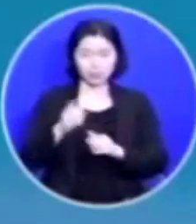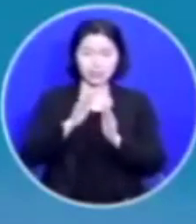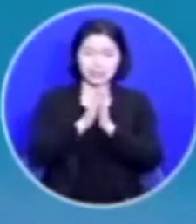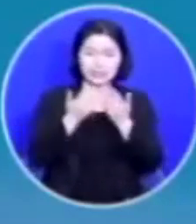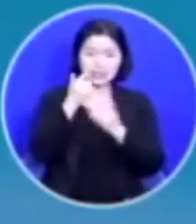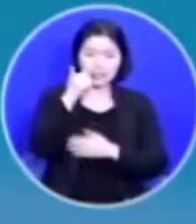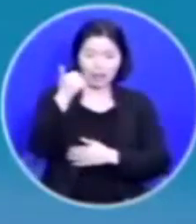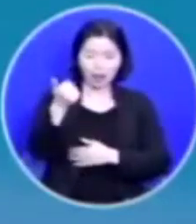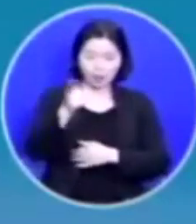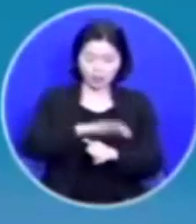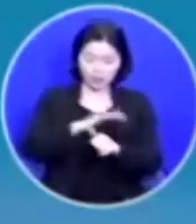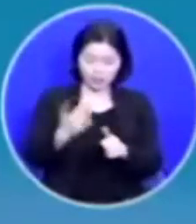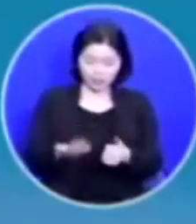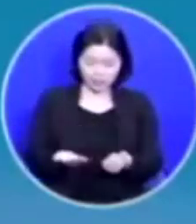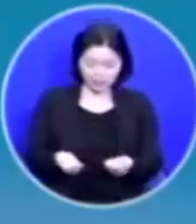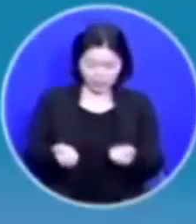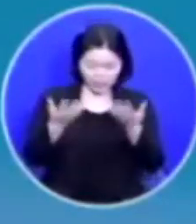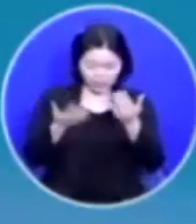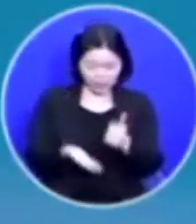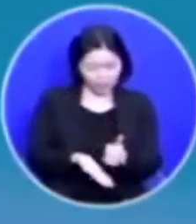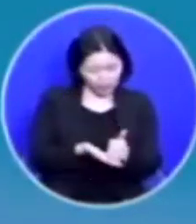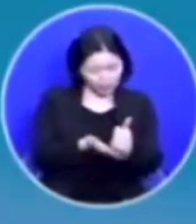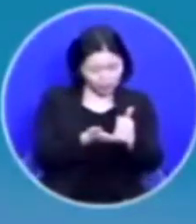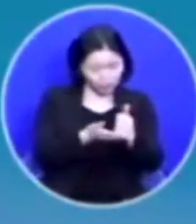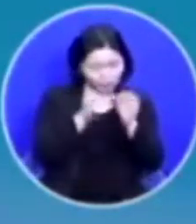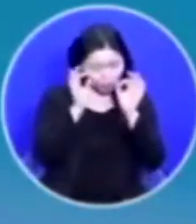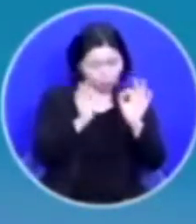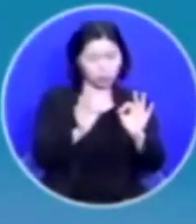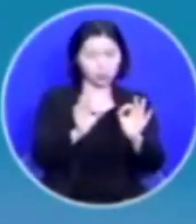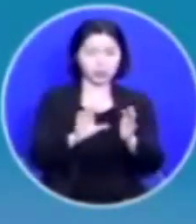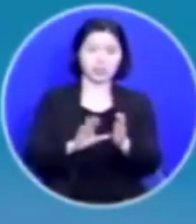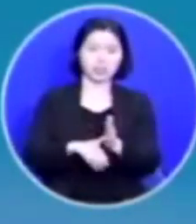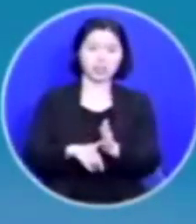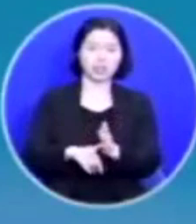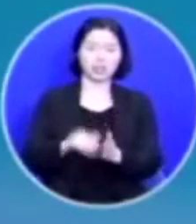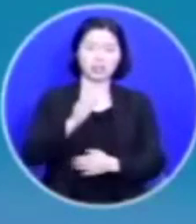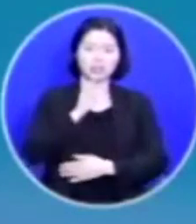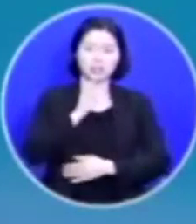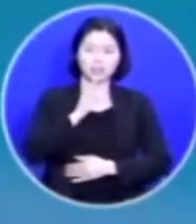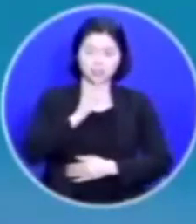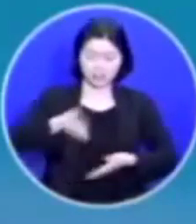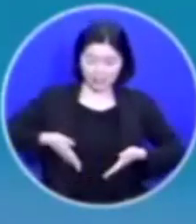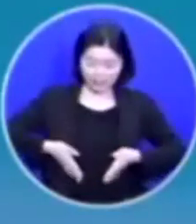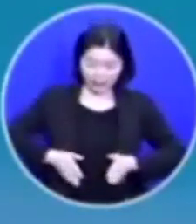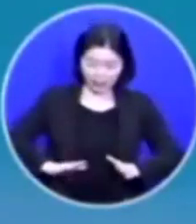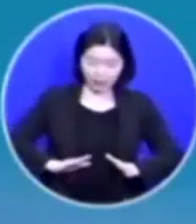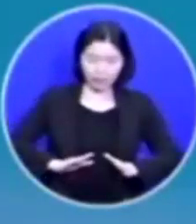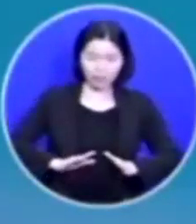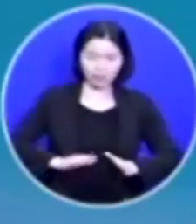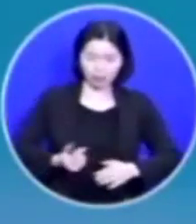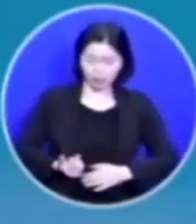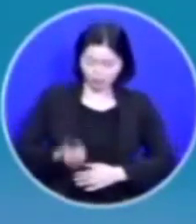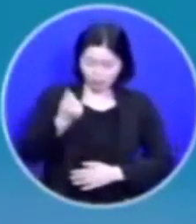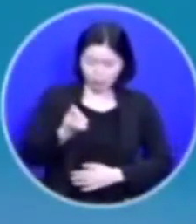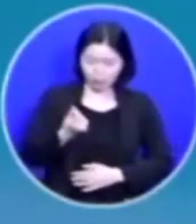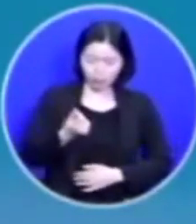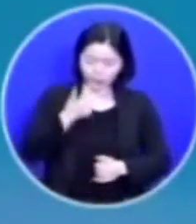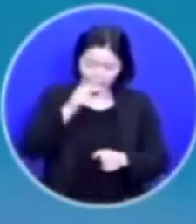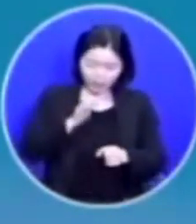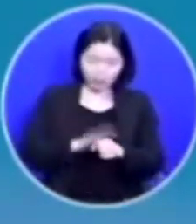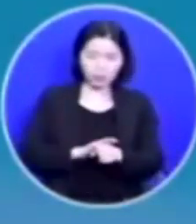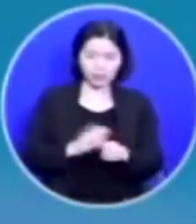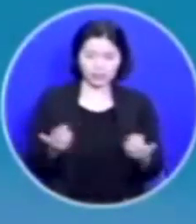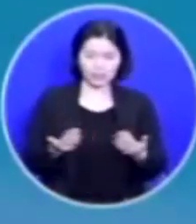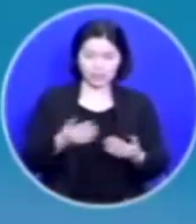장례를 섬기는 것을 이렇게 보면서 사실 태어나자마자 기가 막힌 사연이 있었지만